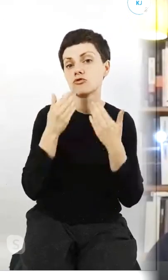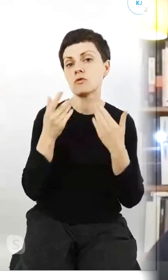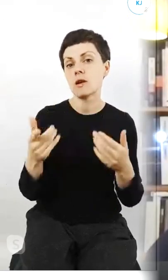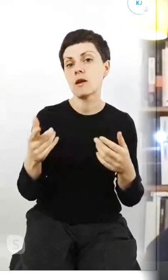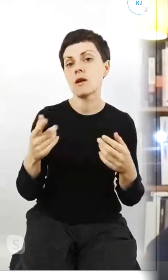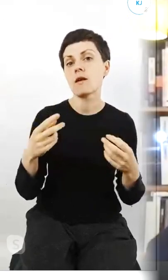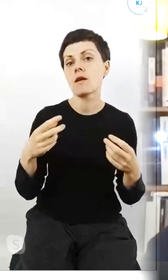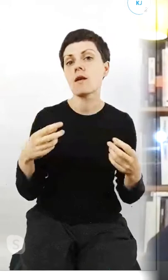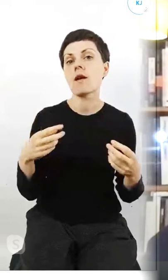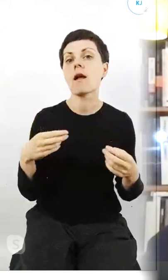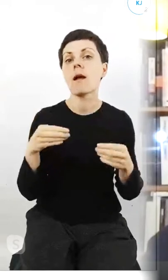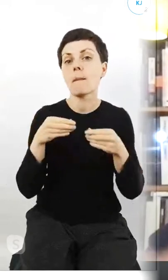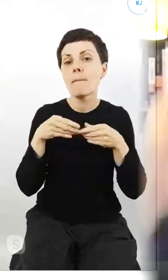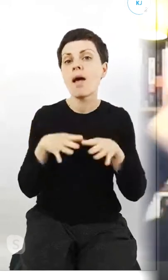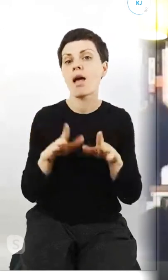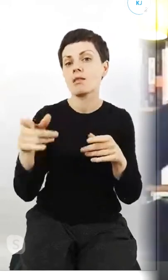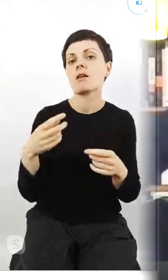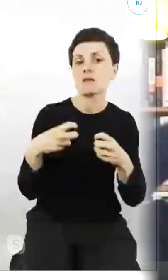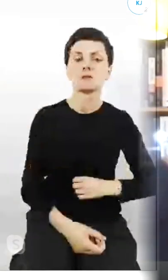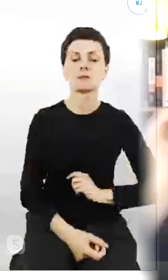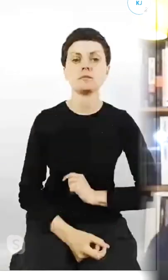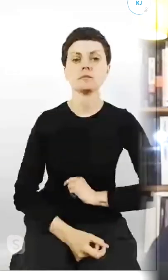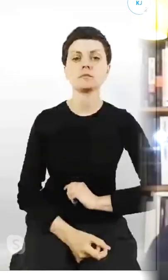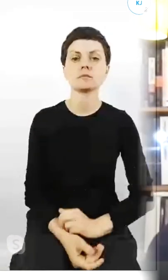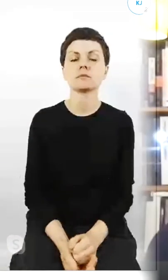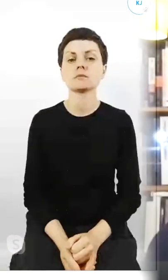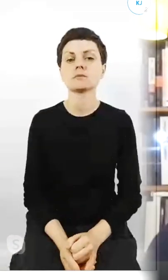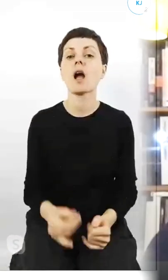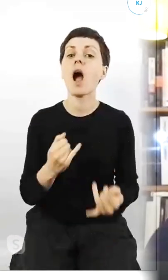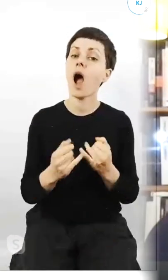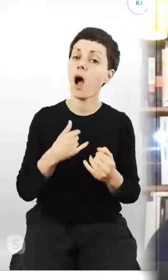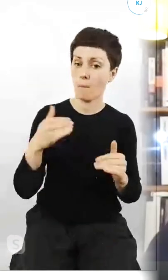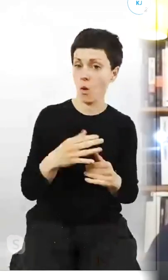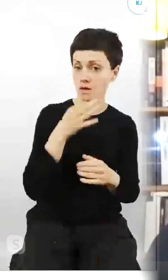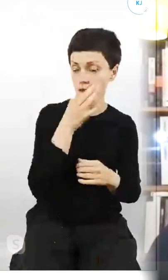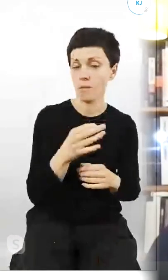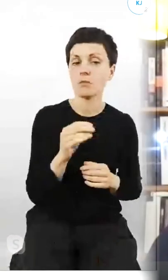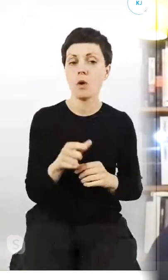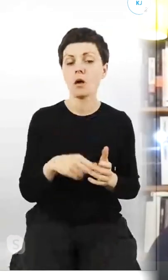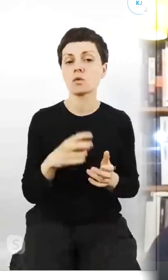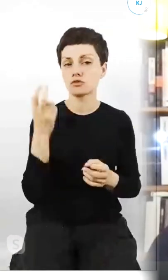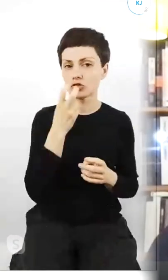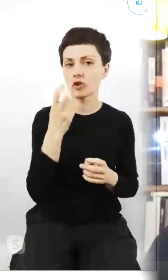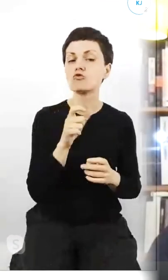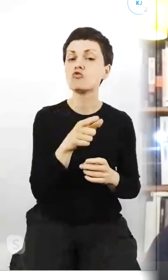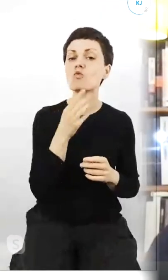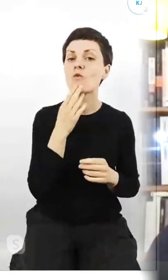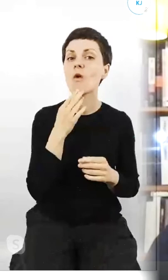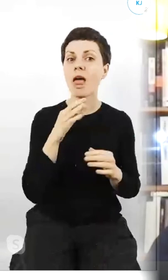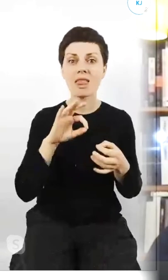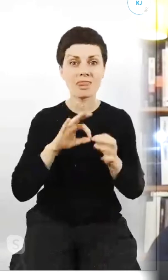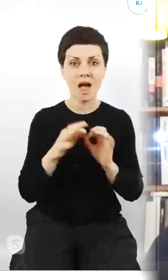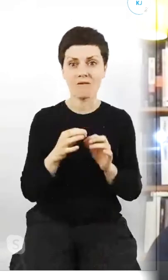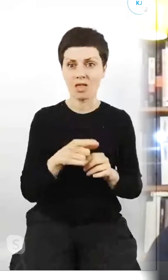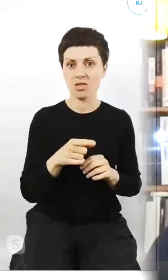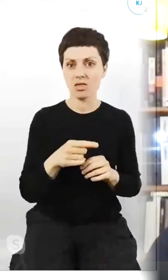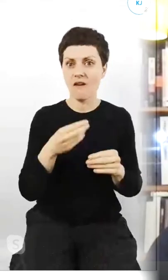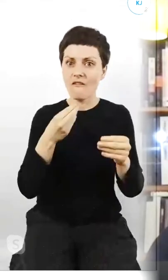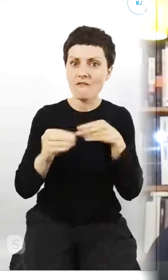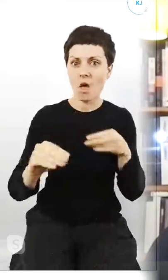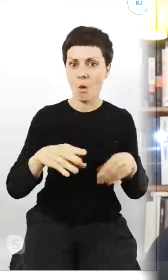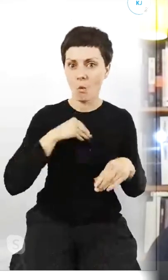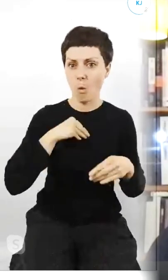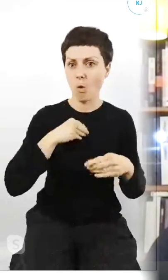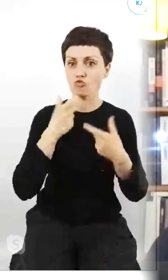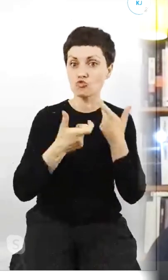To ja od razu dopytam, bo to jeżeli mogę... Bo to ciekawe, co powiedziałeś, właśnie, że można być nawet skuteczniejszym, niż działając w